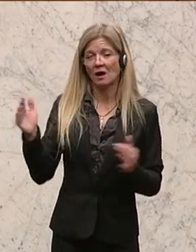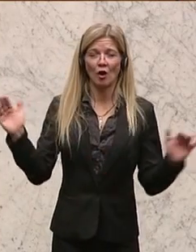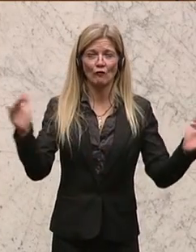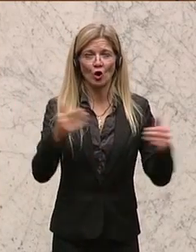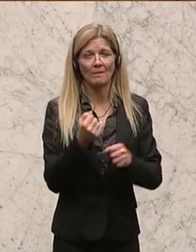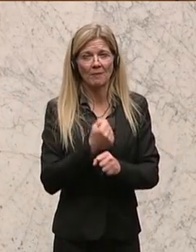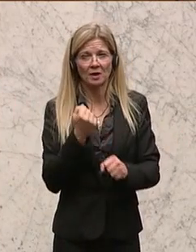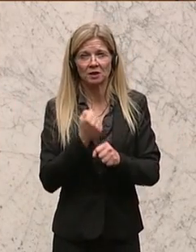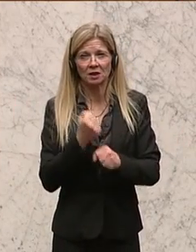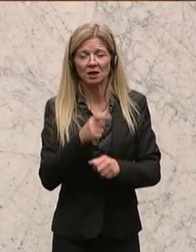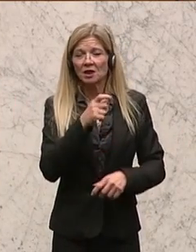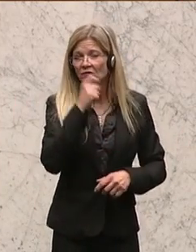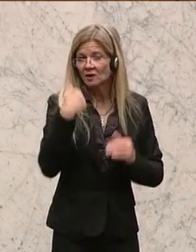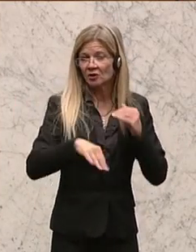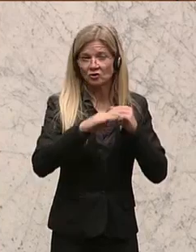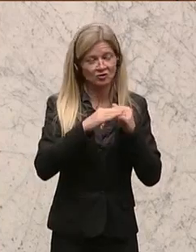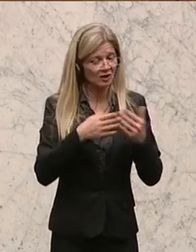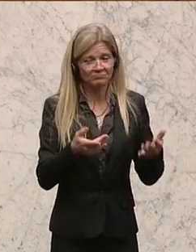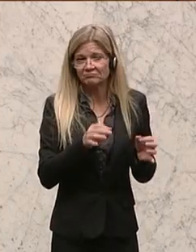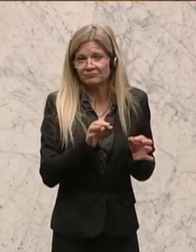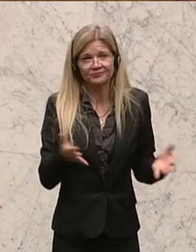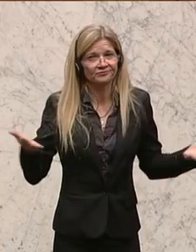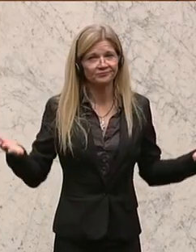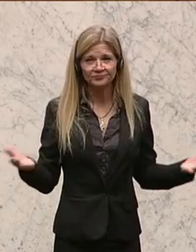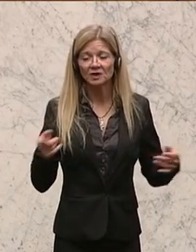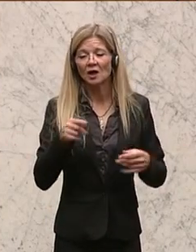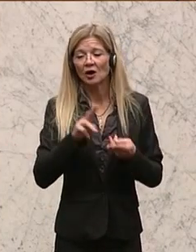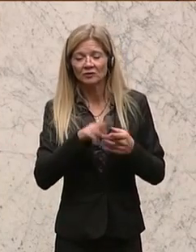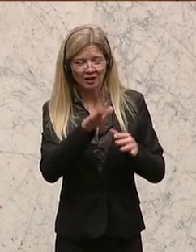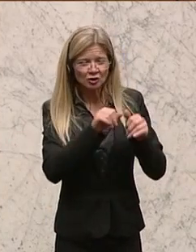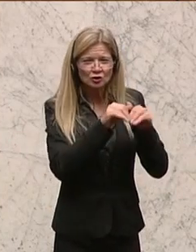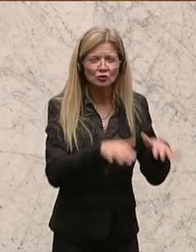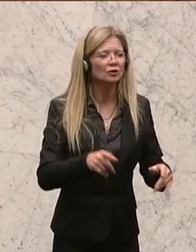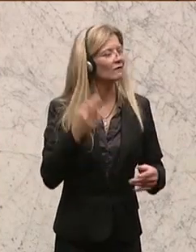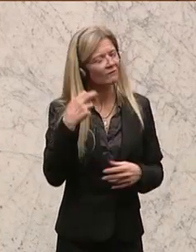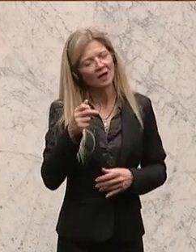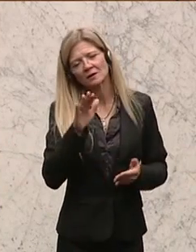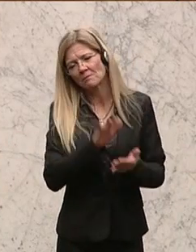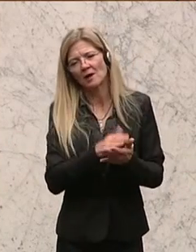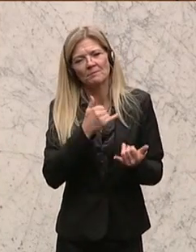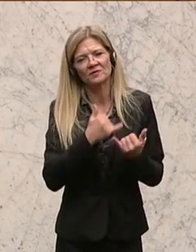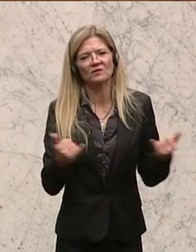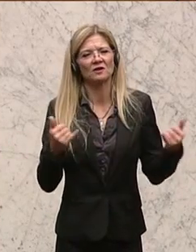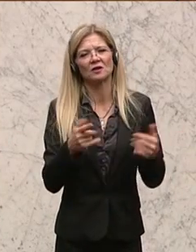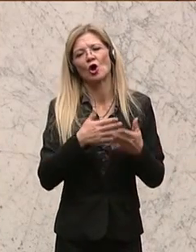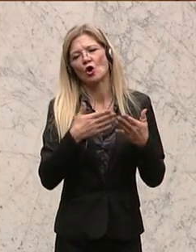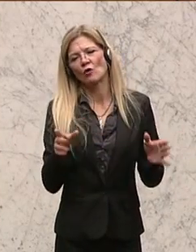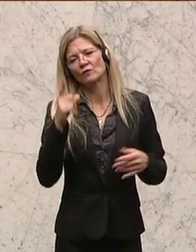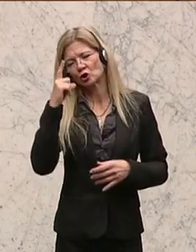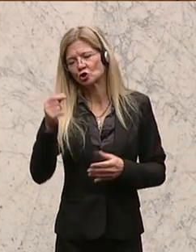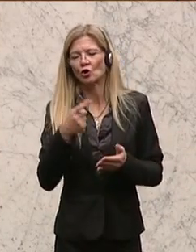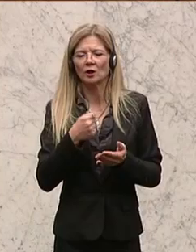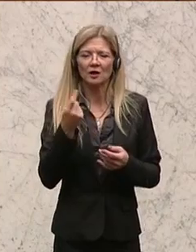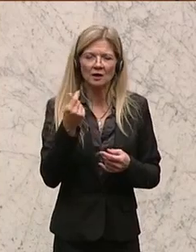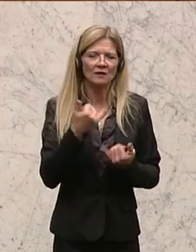ineffizient bleiben. Seine Strukturen werden weiterhin Anreize zur Verschwendung öffentlicher Steuergelder in sich